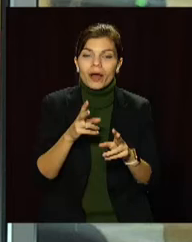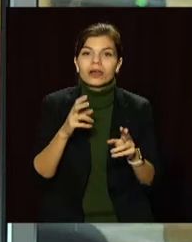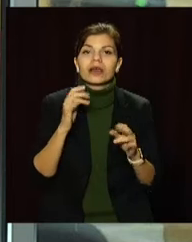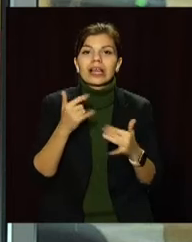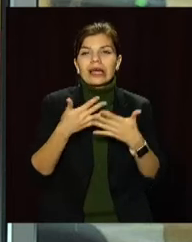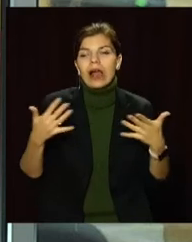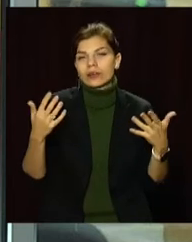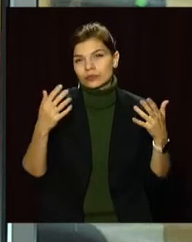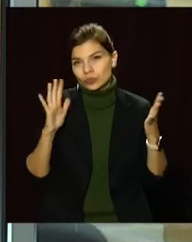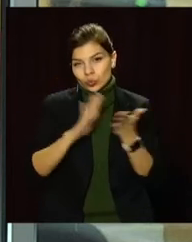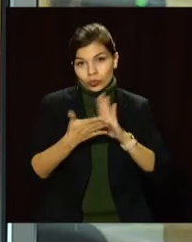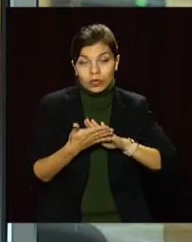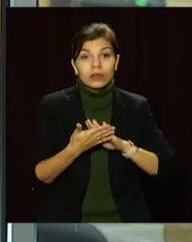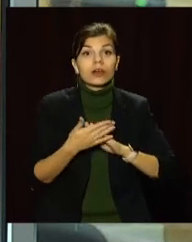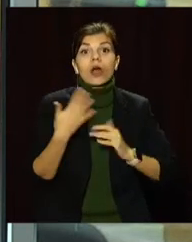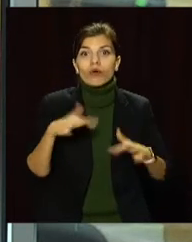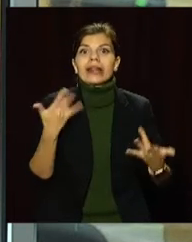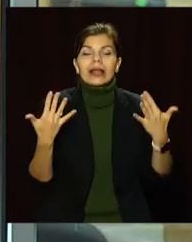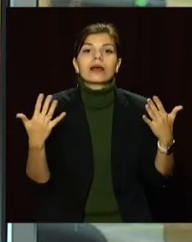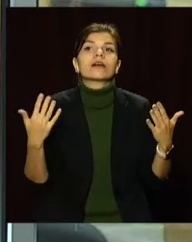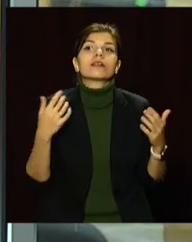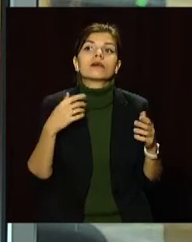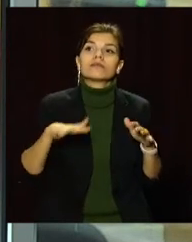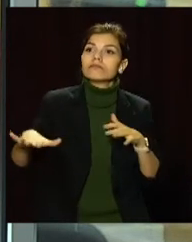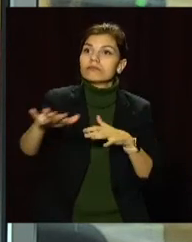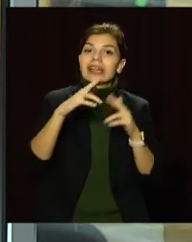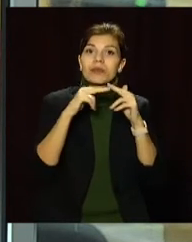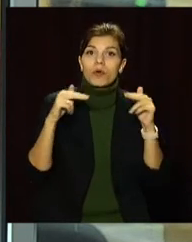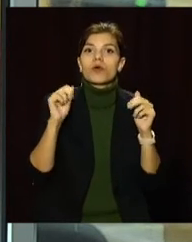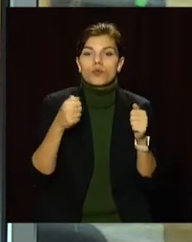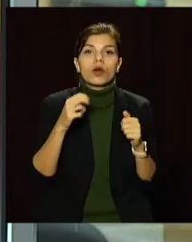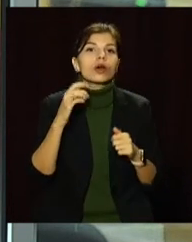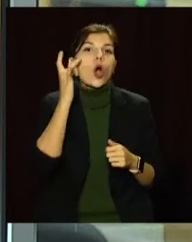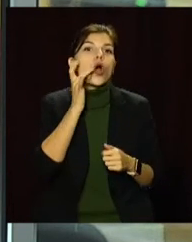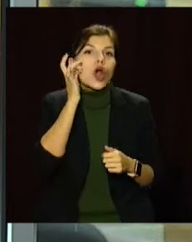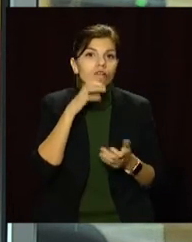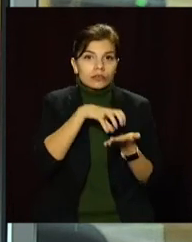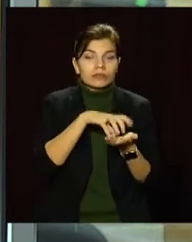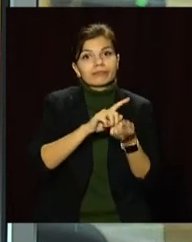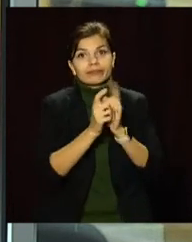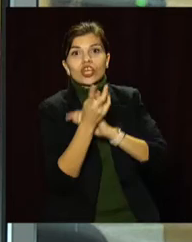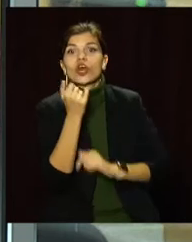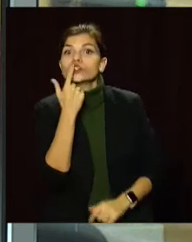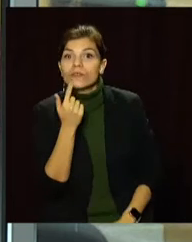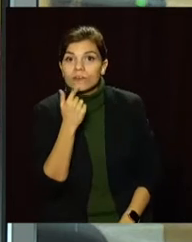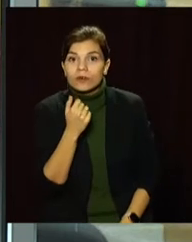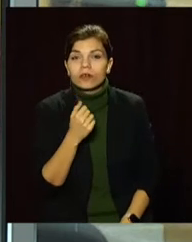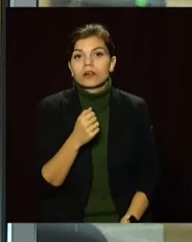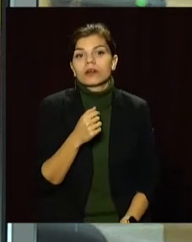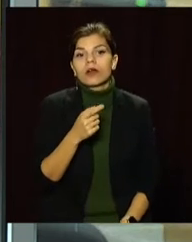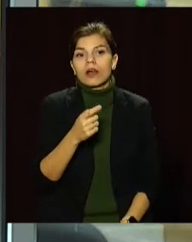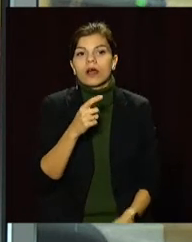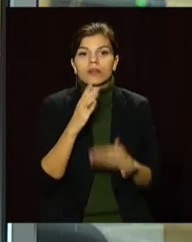надзвичайних ситуацій може деякі території Дніпропетровщини перевести з помаранчевої зони до червоної. Зокрема, хиткі